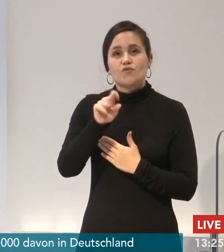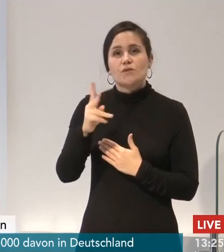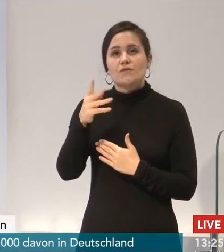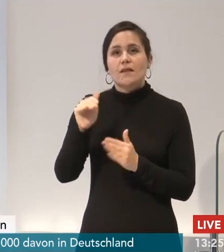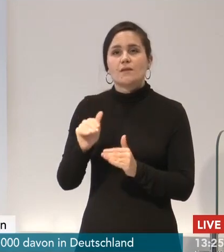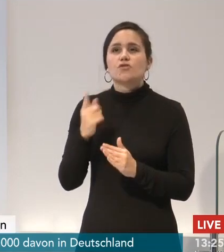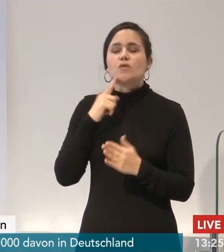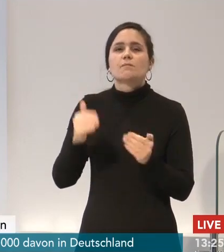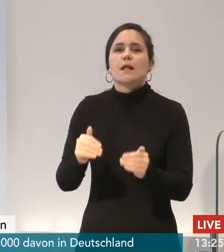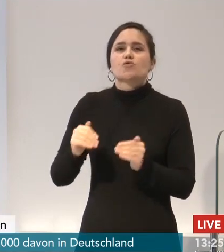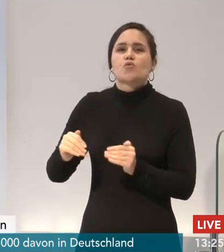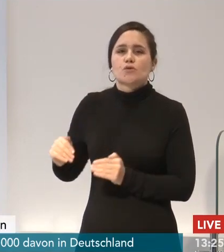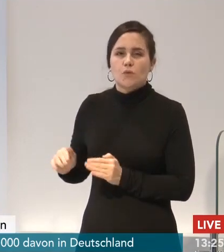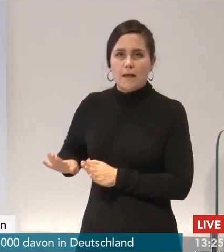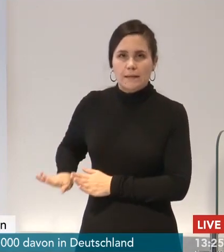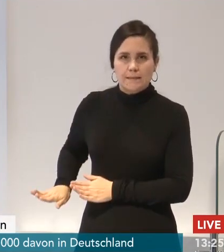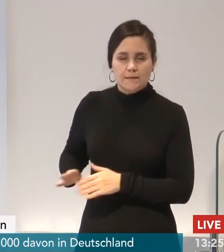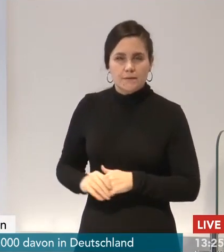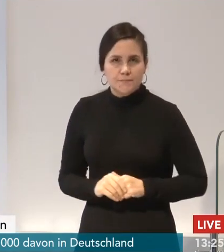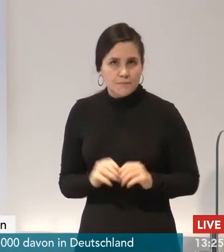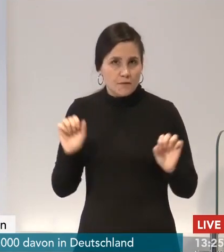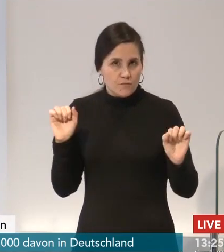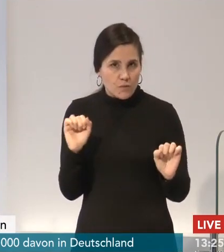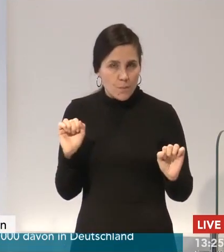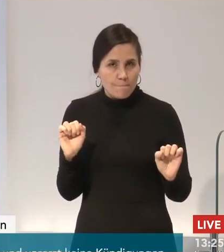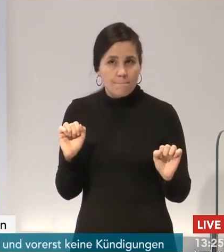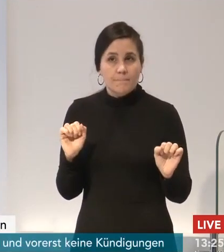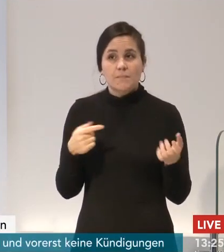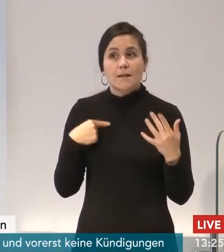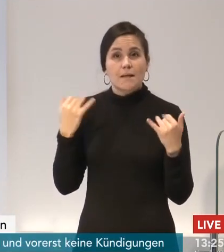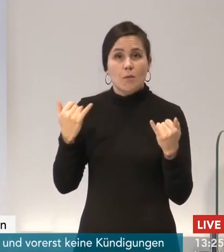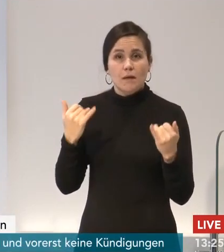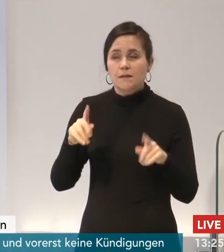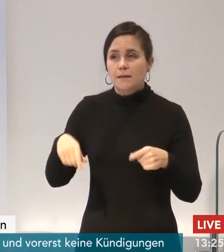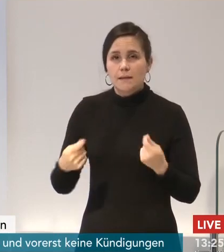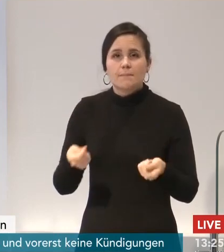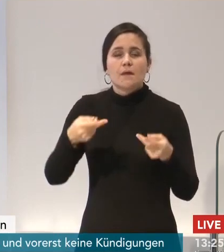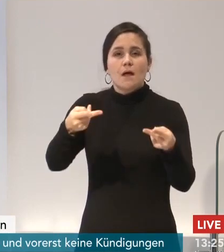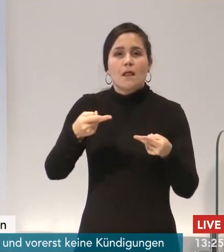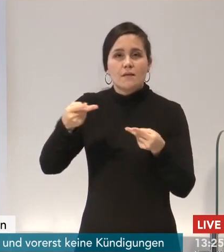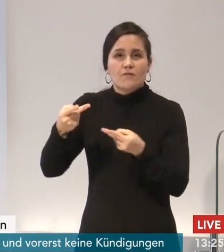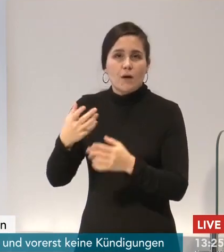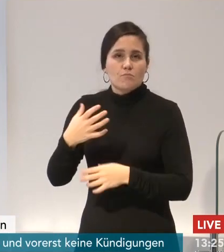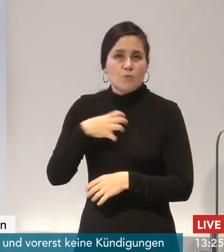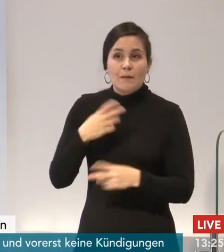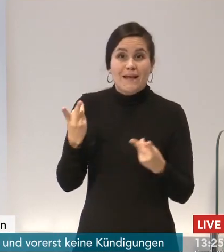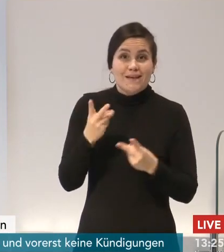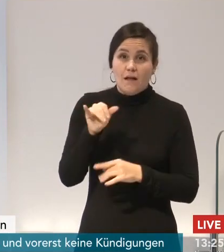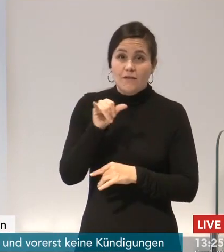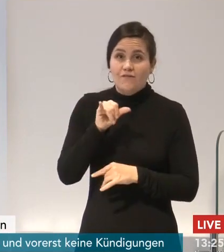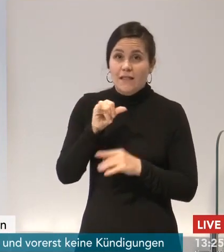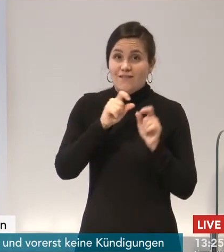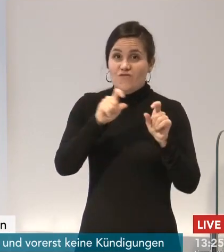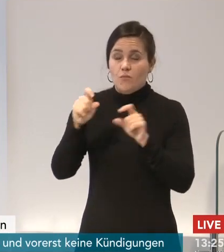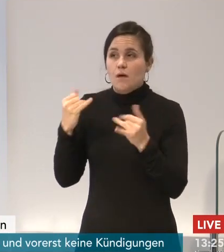um unabhängig von den Lieferschwierigkeiten, die ja alle Hersteller haben, und diesen Lieferschwankungen der Herstellern